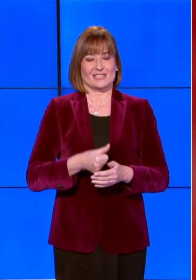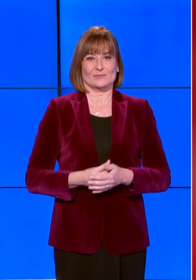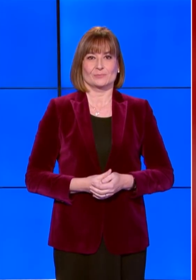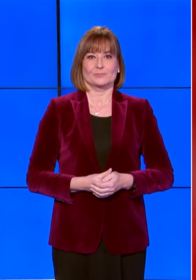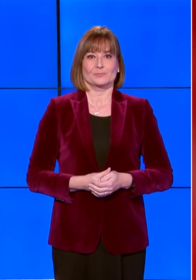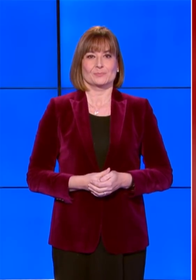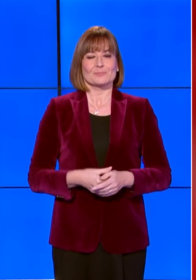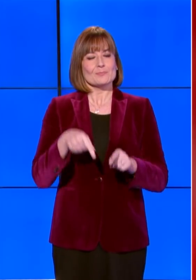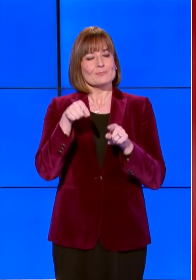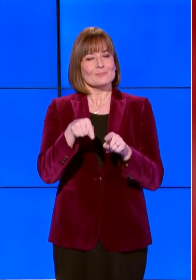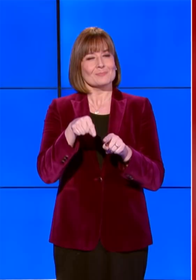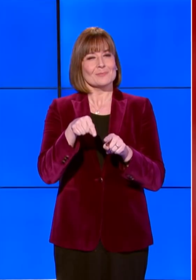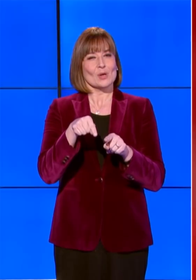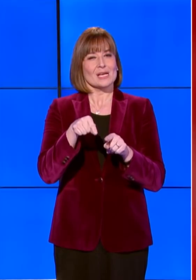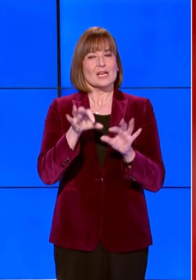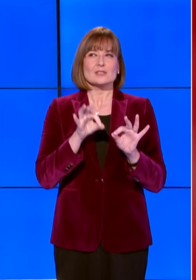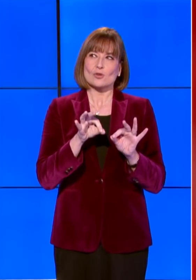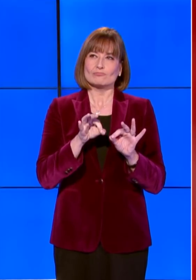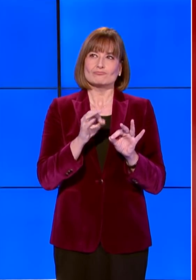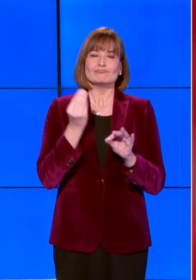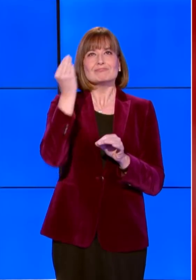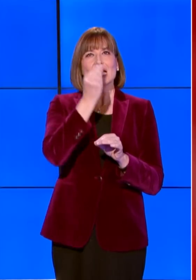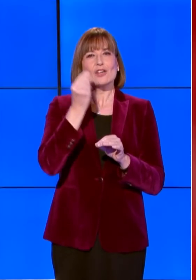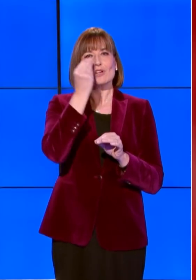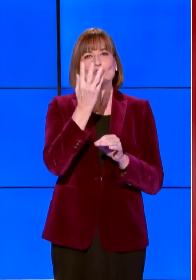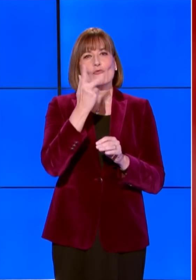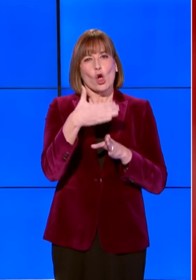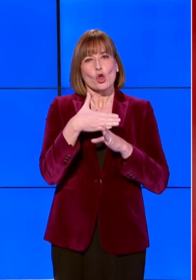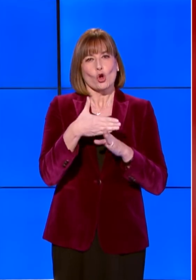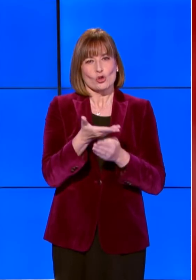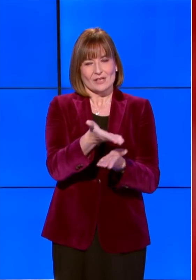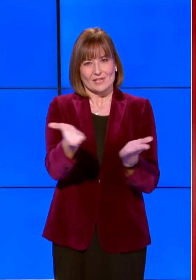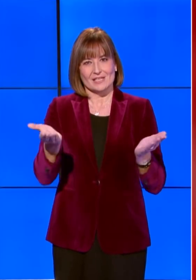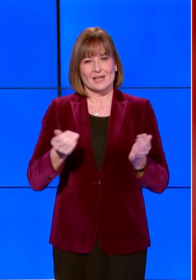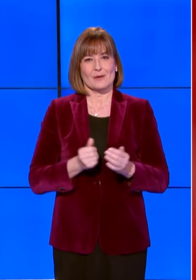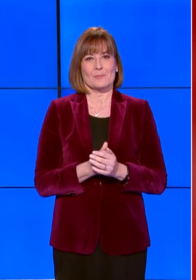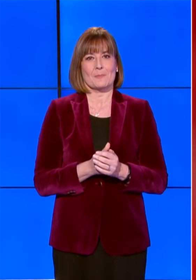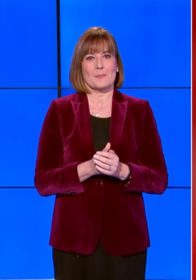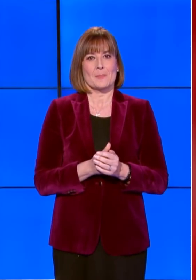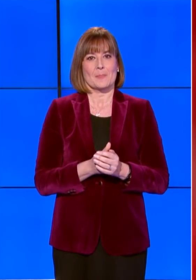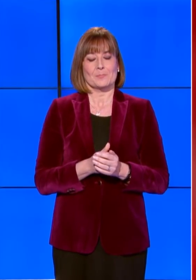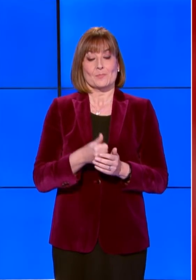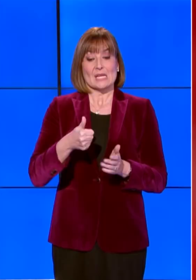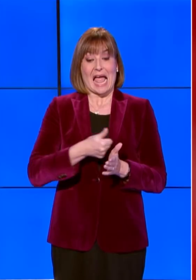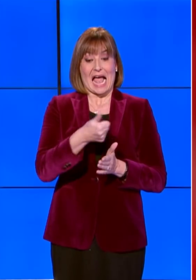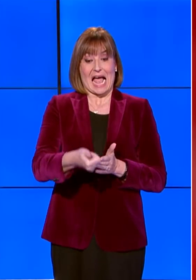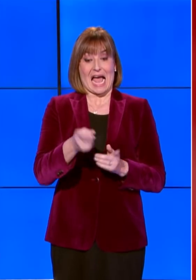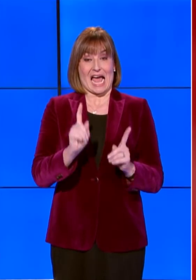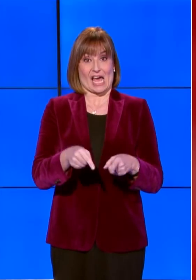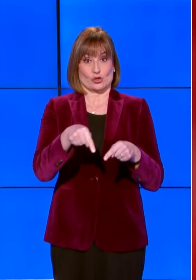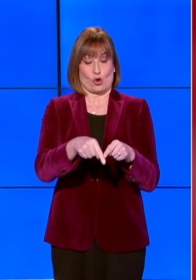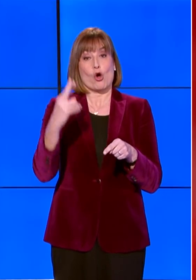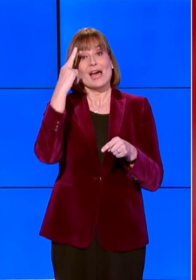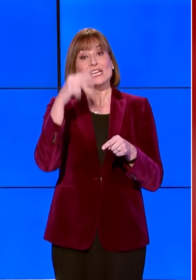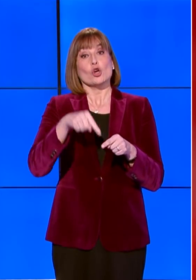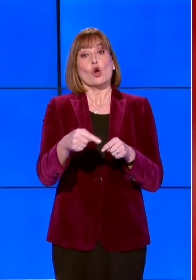Questo mi induce a condividere con voi una riflessione. Nell'anno che si apre ricorderemo il